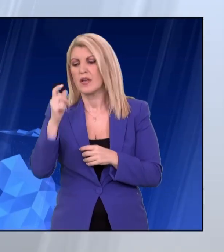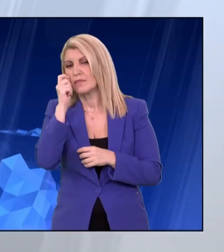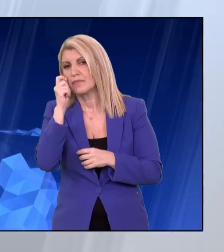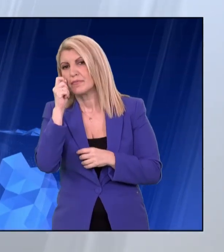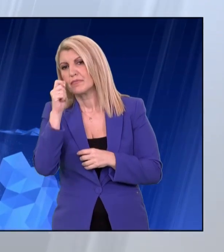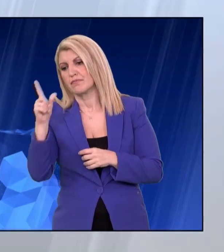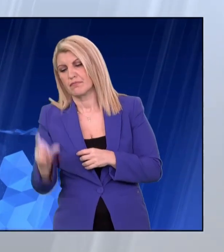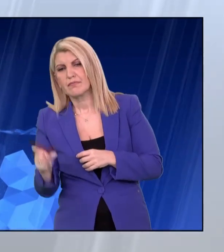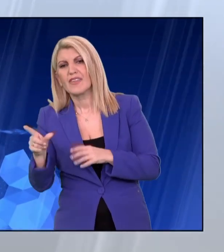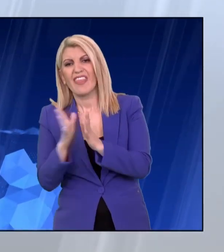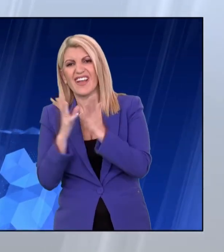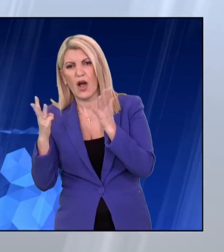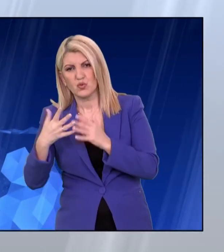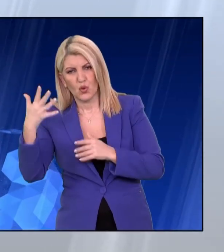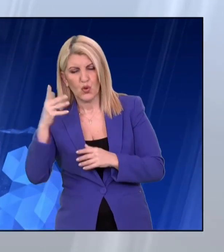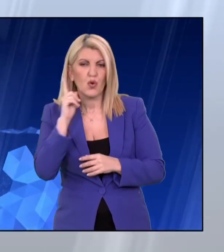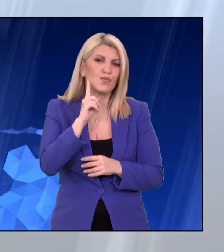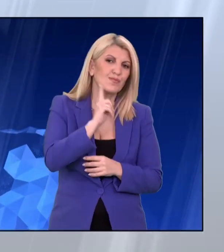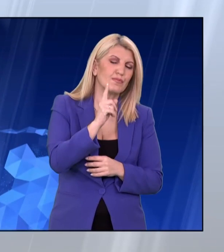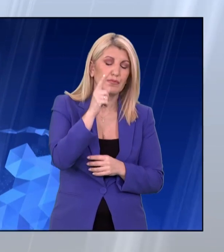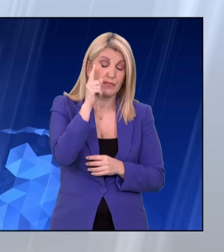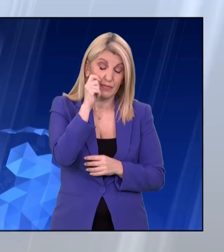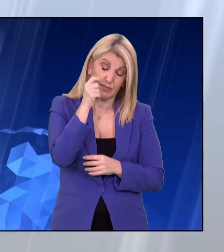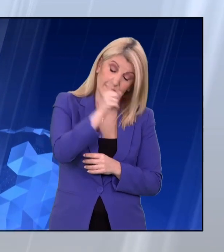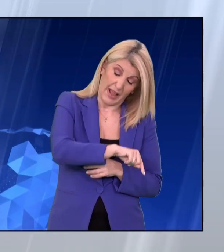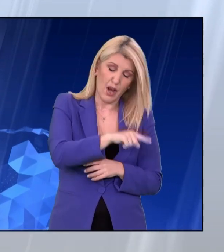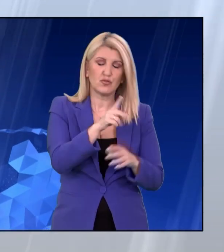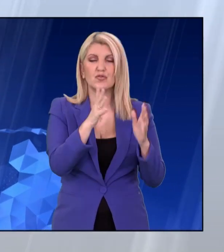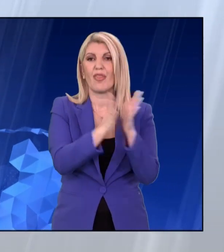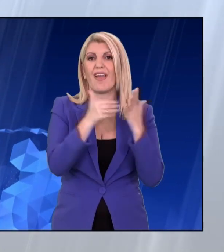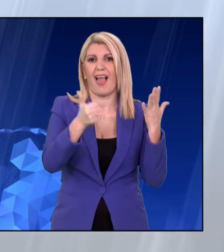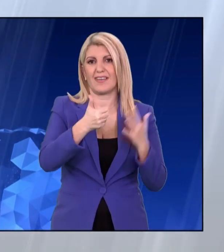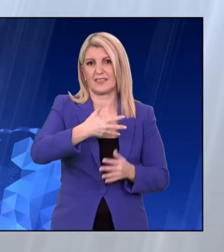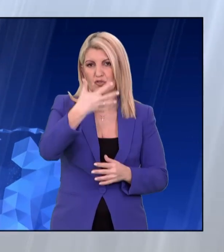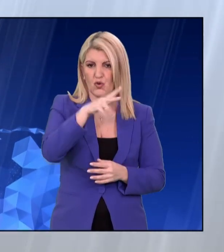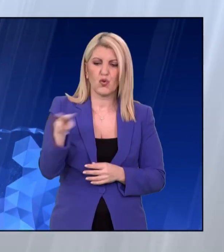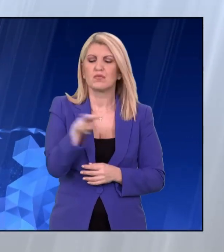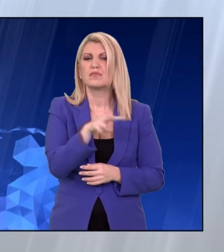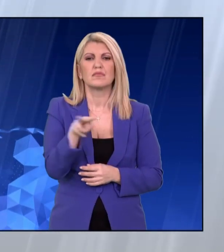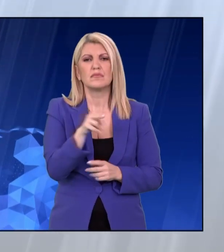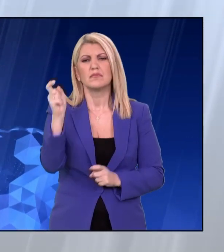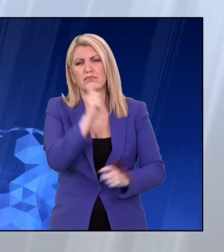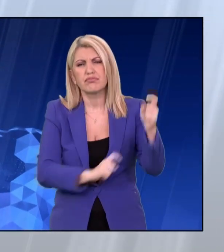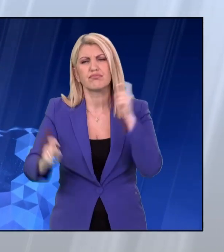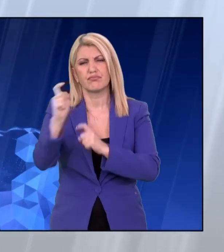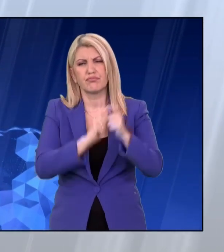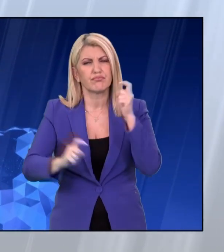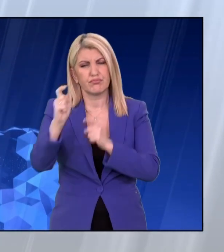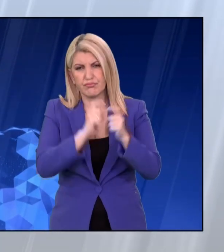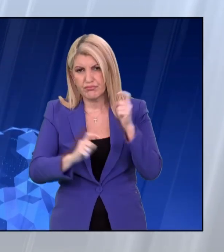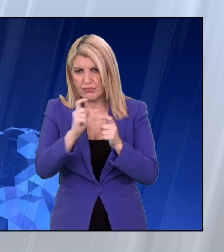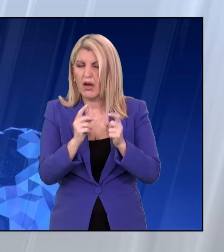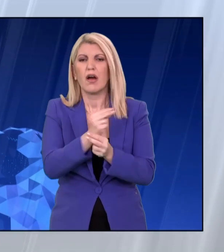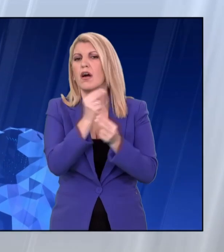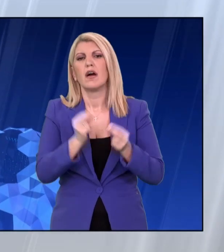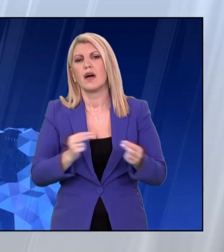μία μπλούζα. Οι καυγάδες μεταξύ των αδερφών φαίνεται να ήταν συχνοί και έντονοι, ωστόσο αυτή ήταν η τελευταία φορά που θα μάλωνα τα